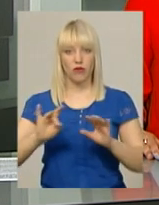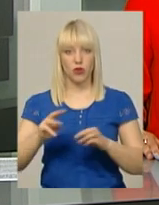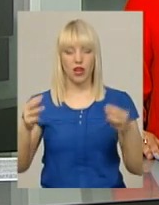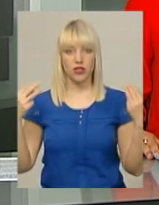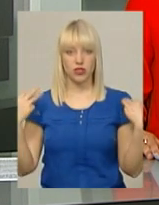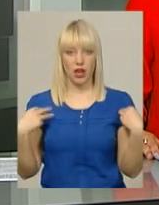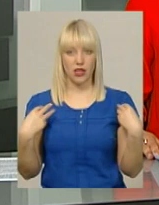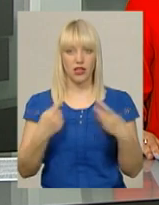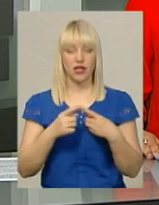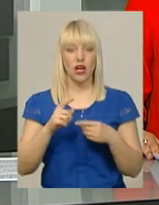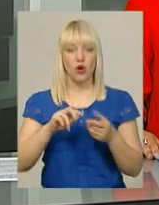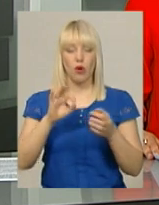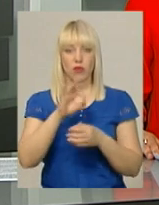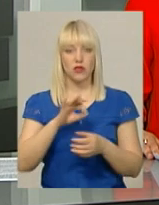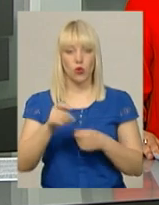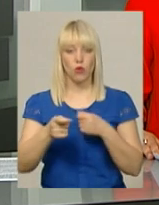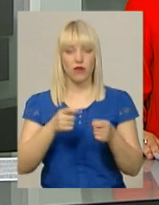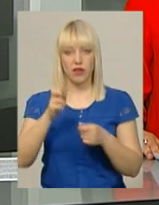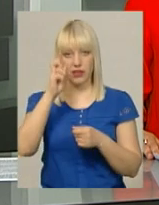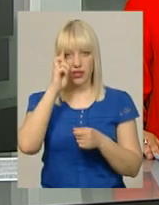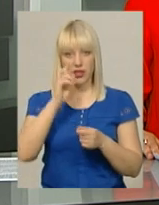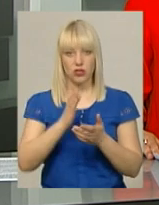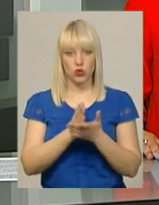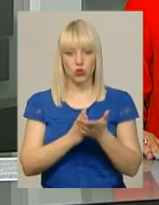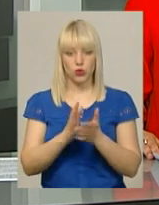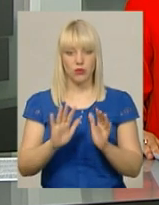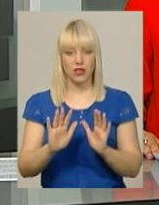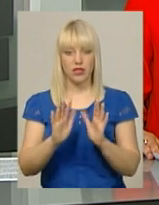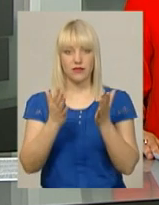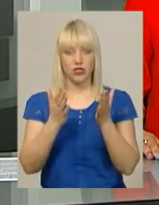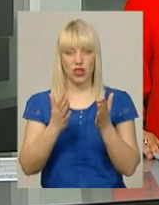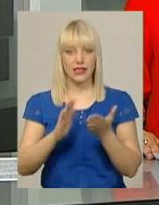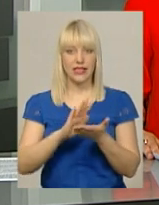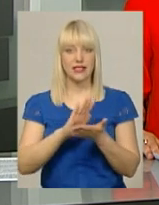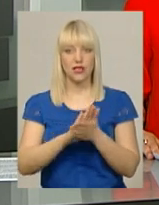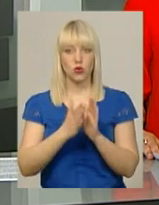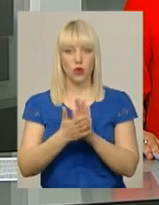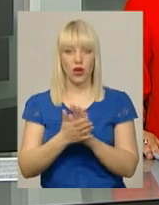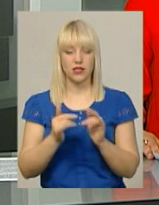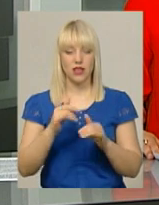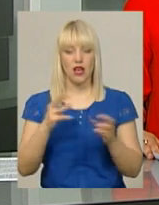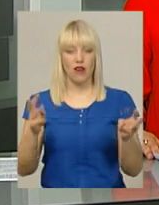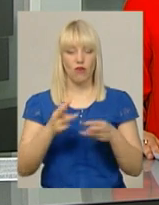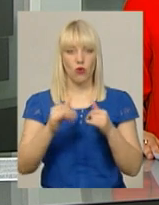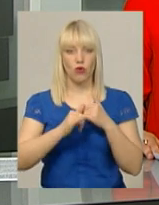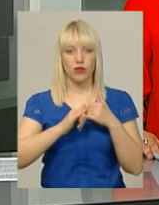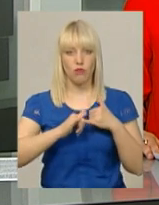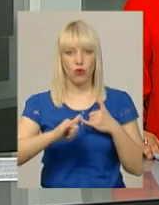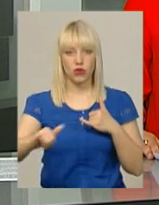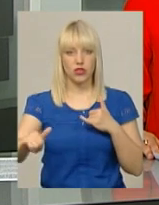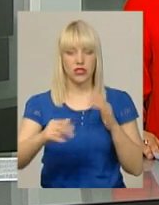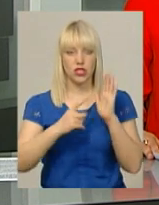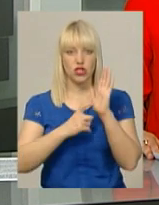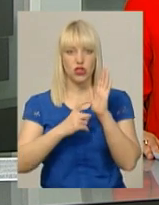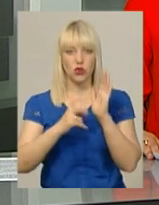-координаційного центру обласного управління Держслужби надзвичайних ситуацій Андрій Дідур. Вогонь поширився на 600 квадратних метрів, повністю